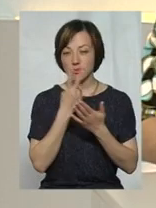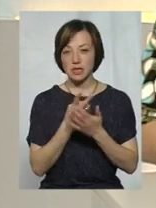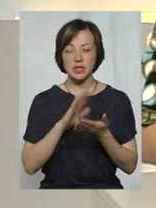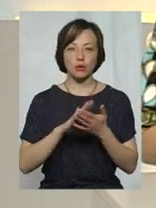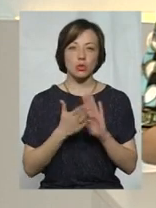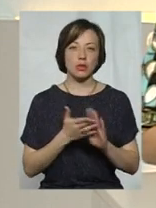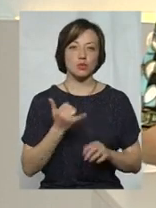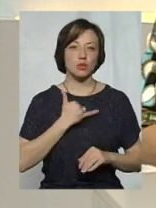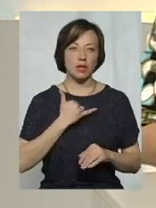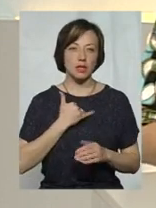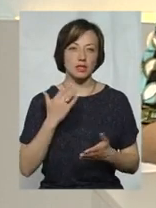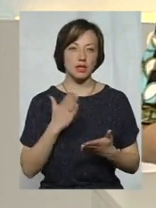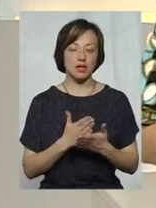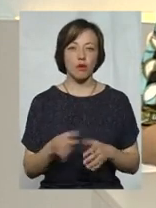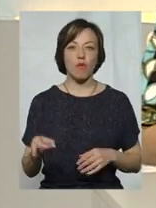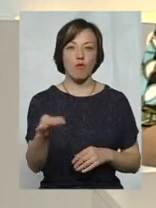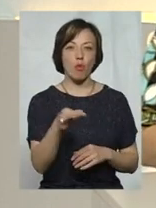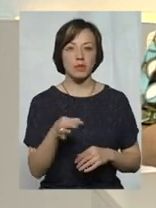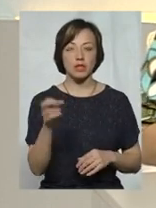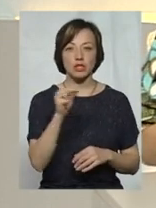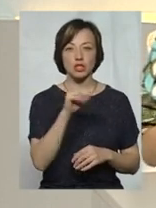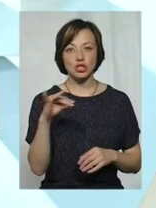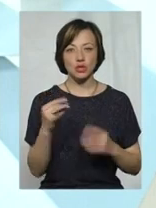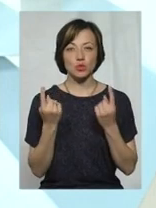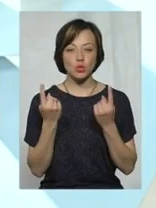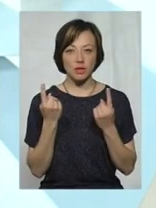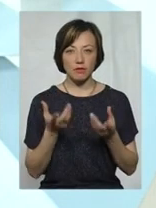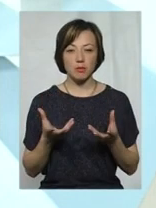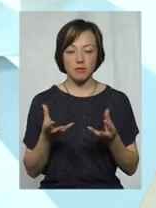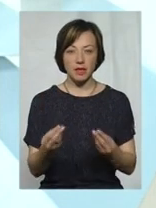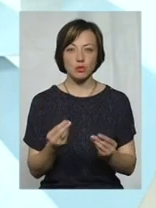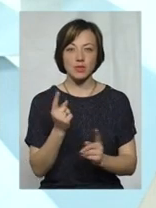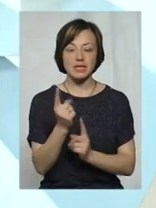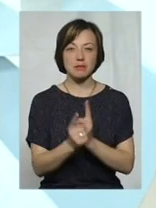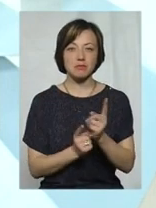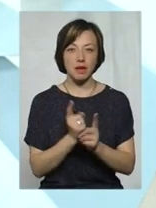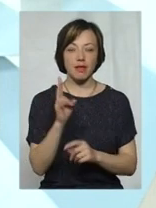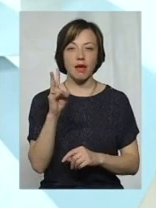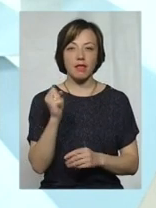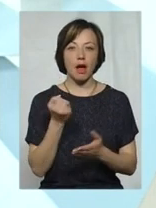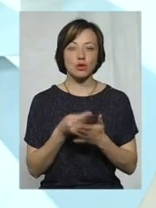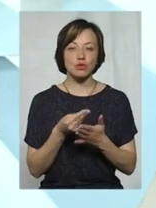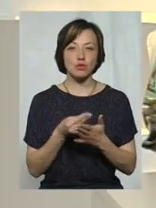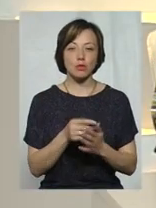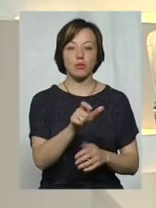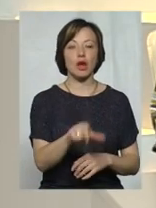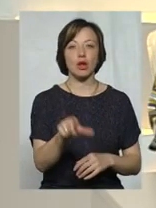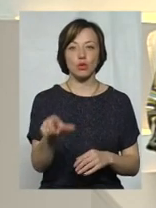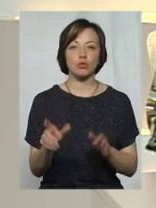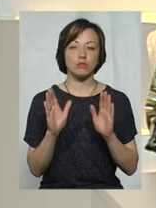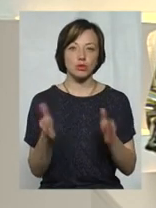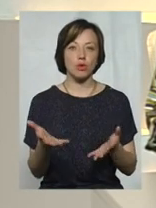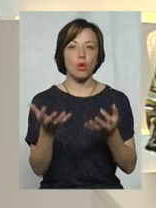нашій області, чи суттєво вплинуть оці зміни на суми, які люди будуть отримувати